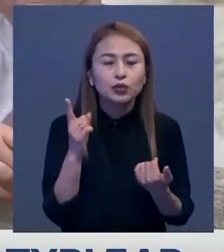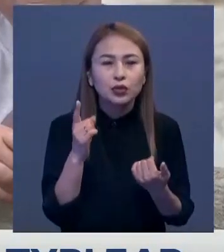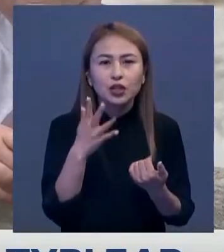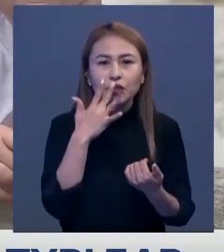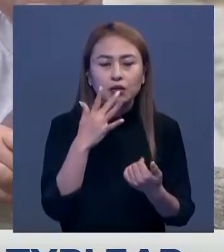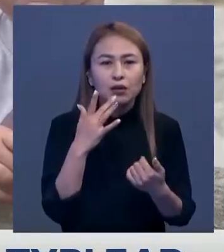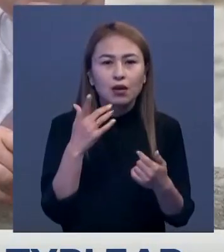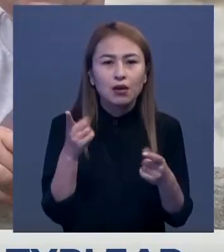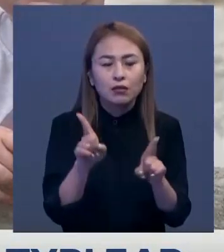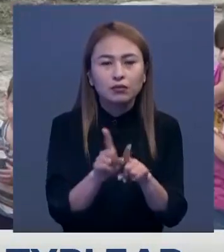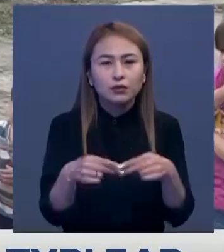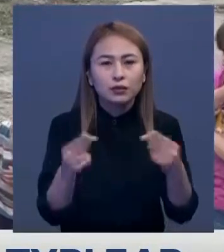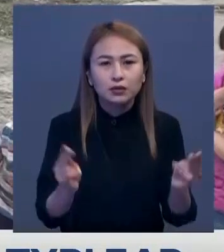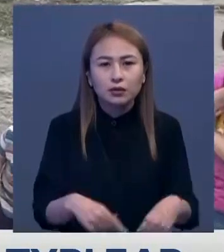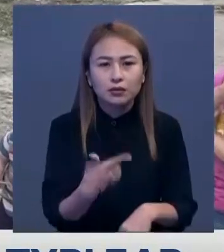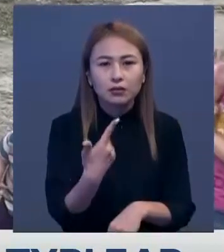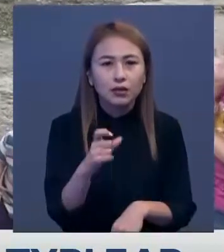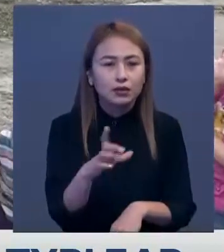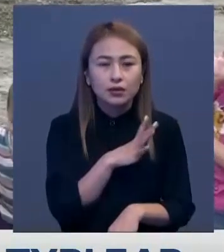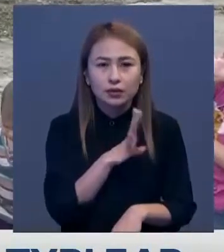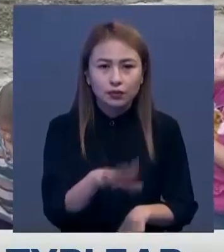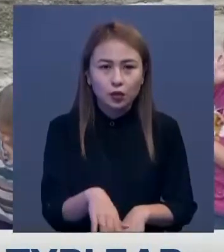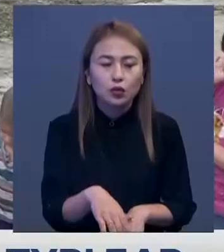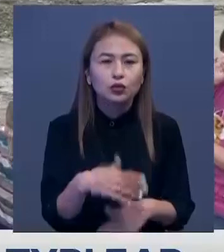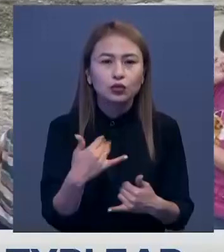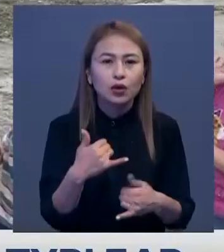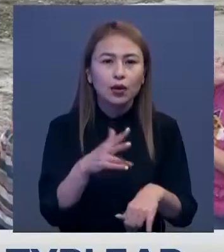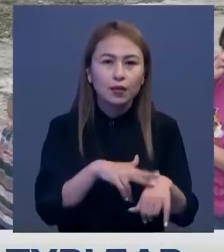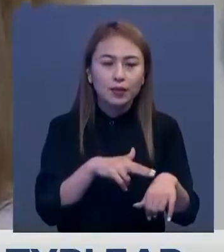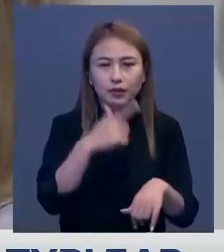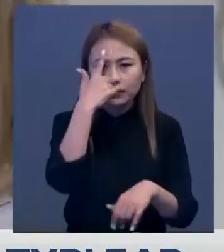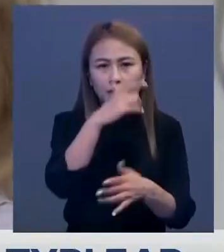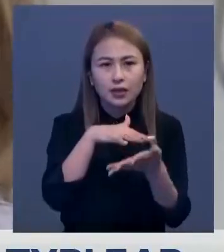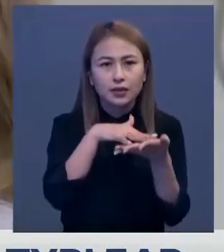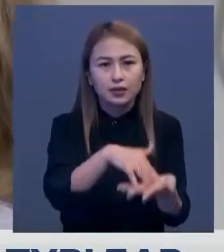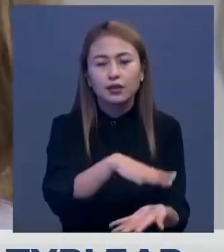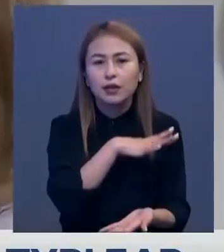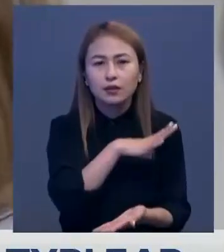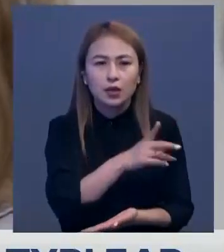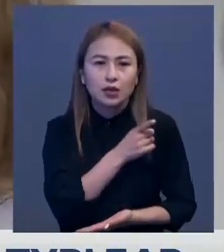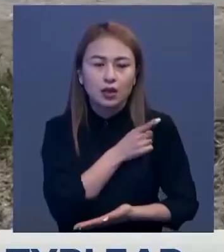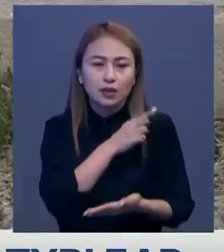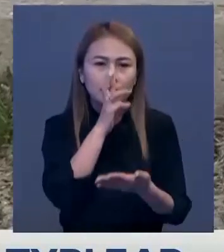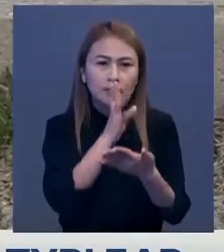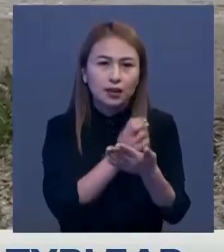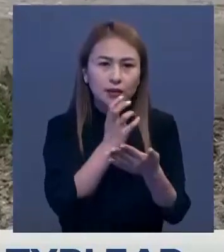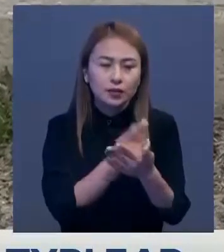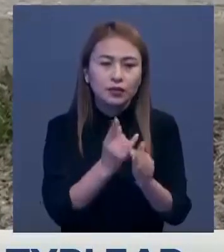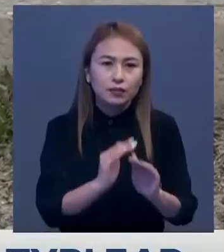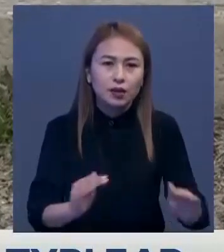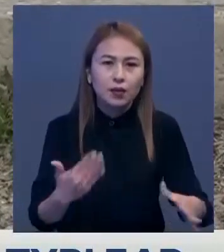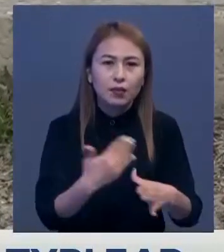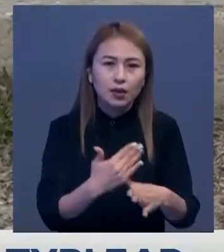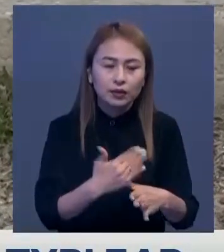азаматымен ресми некеді болмаған. Өзі қызырлы орғандырға бұл туралы арызда жазбапты. Жалғыз табыз көзі балалардың жәрдем